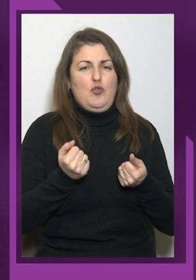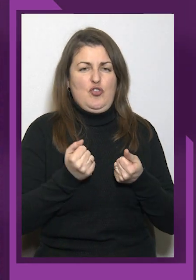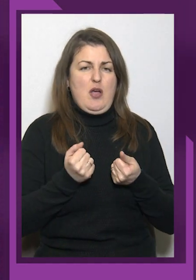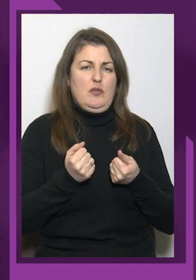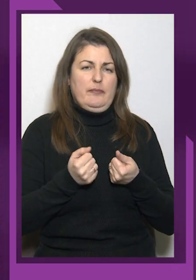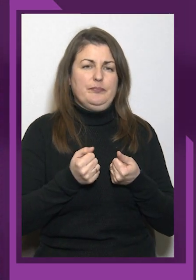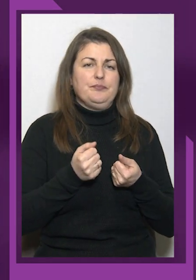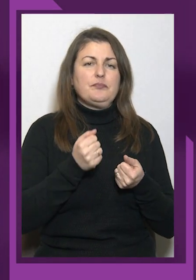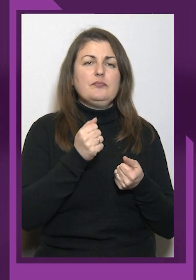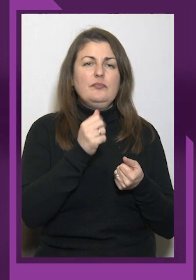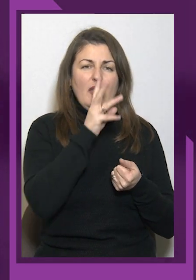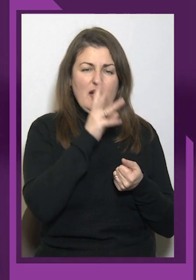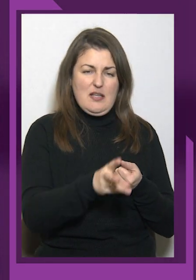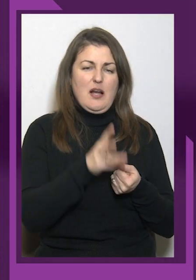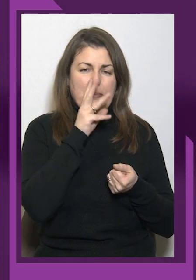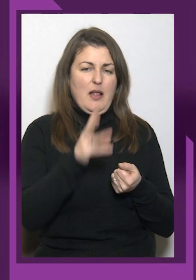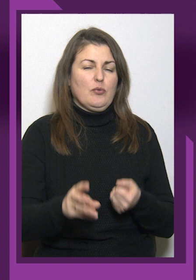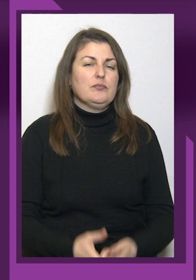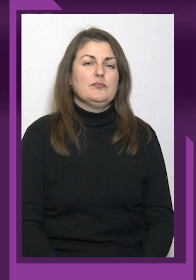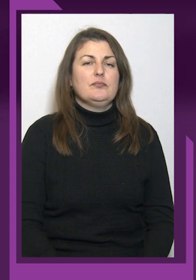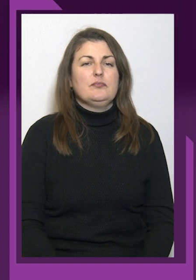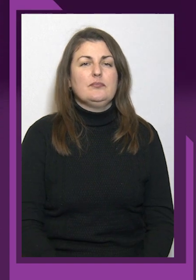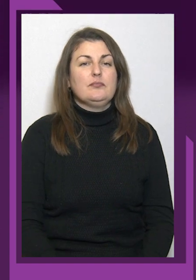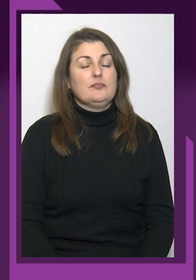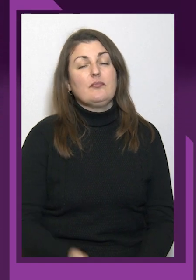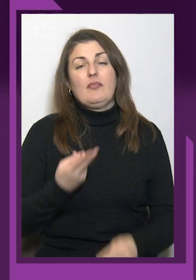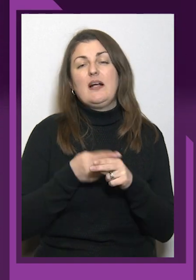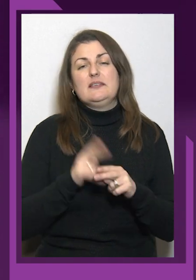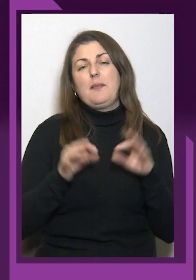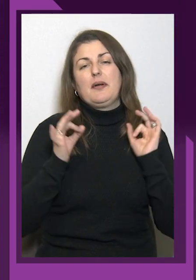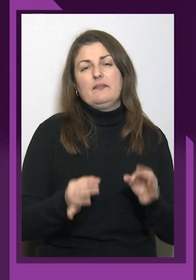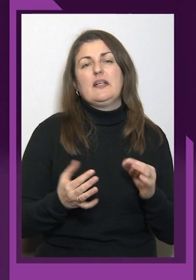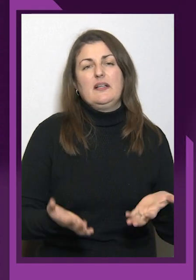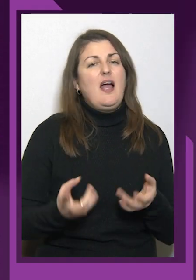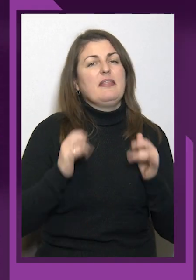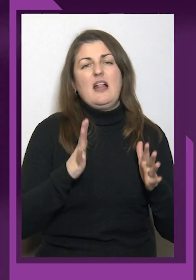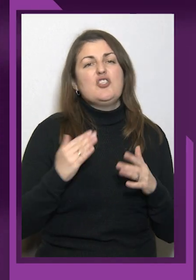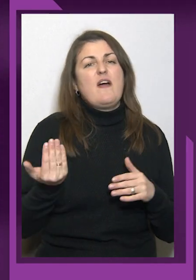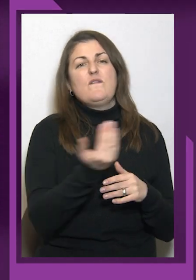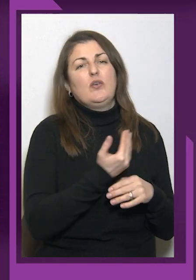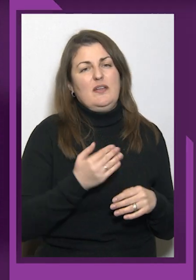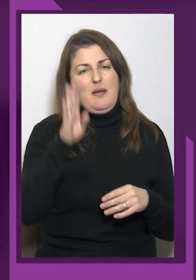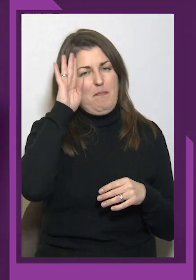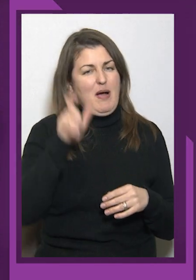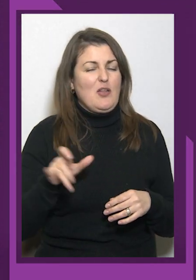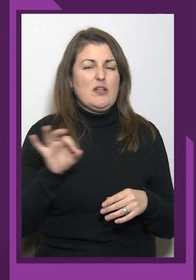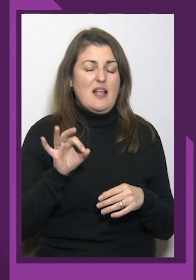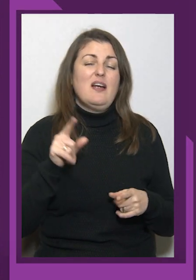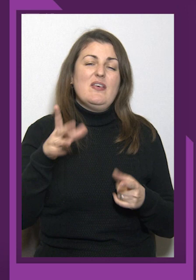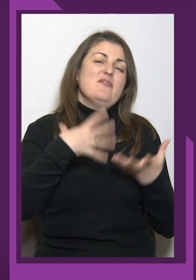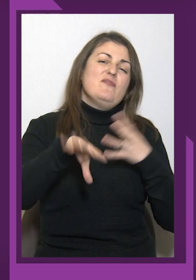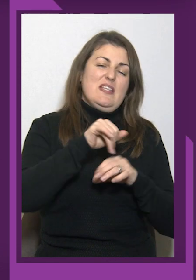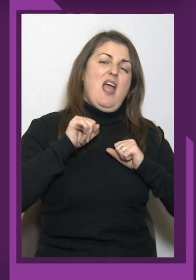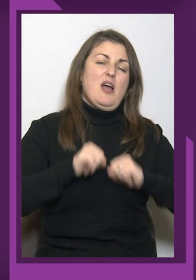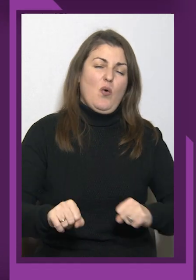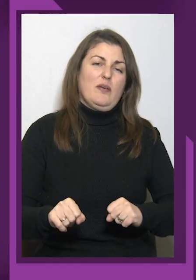Це правда, не лише вони, пане Олександре, ви всі герої, і я тільки вам вкотре можу подякувати, ще